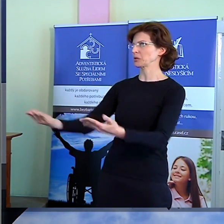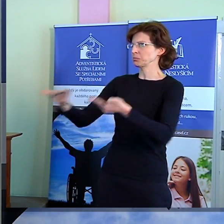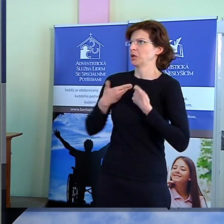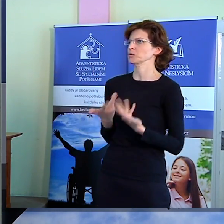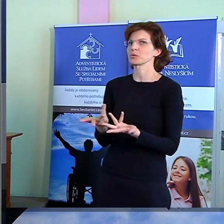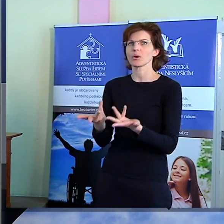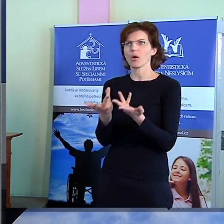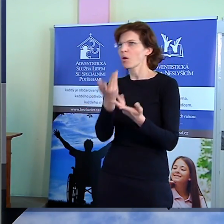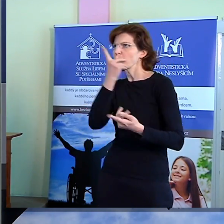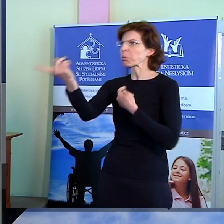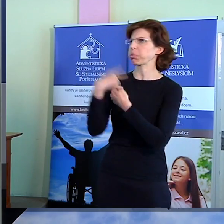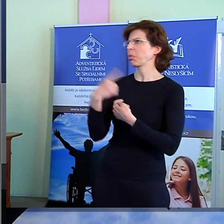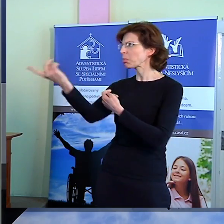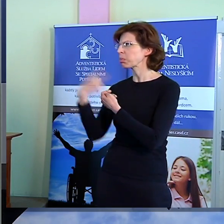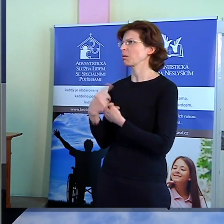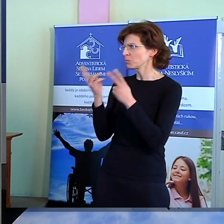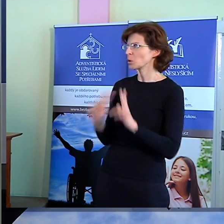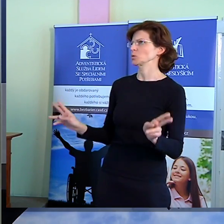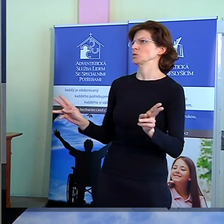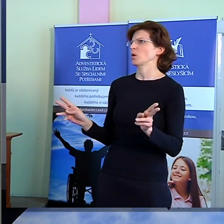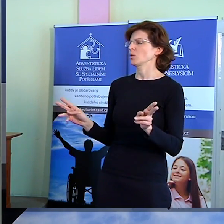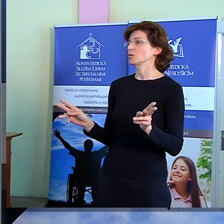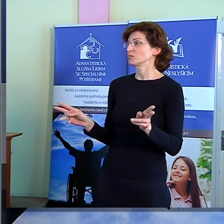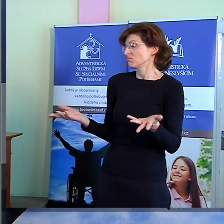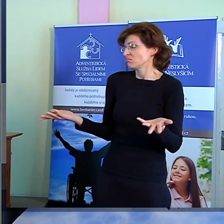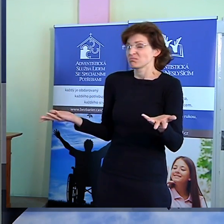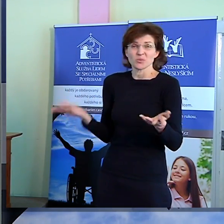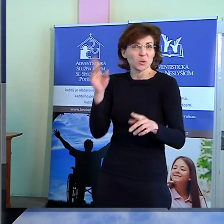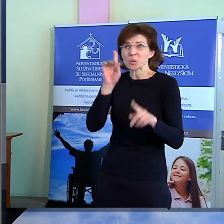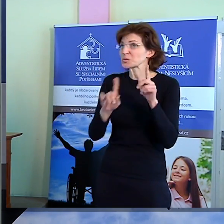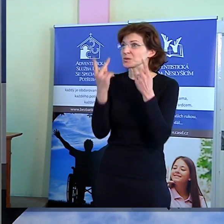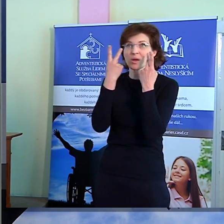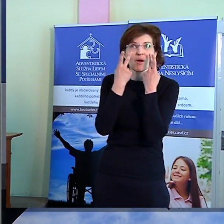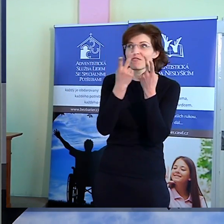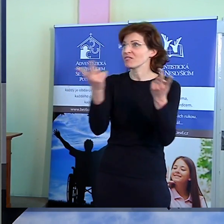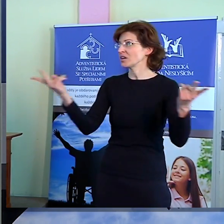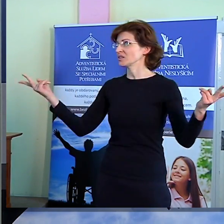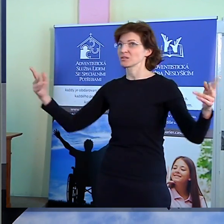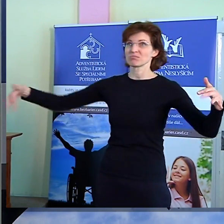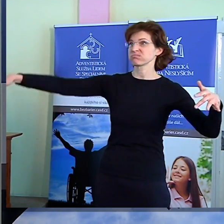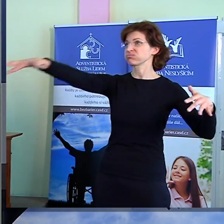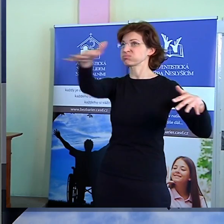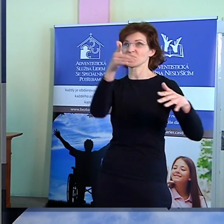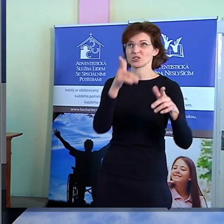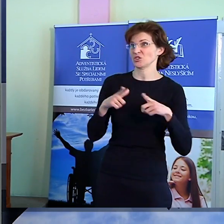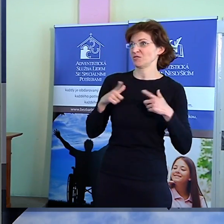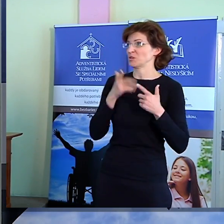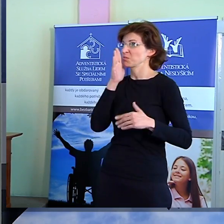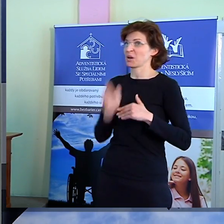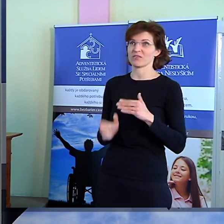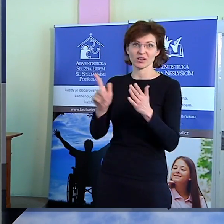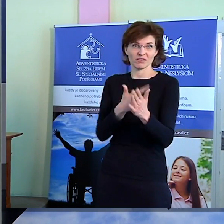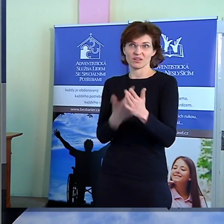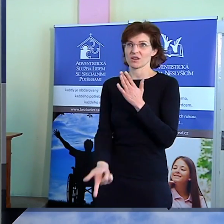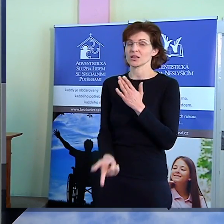této zemi můžeme kdykoliv prožívat. Stačí mít otevřené oči. Každého z